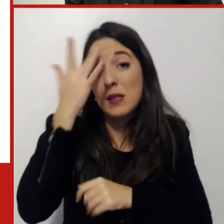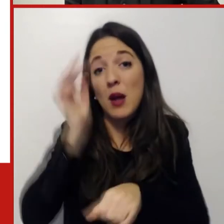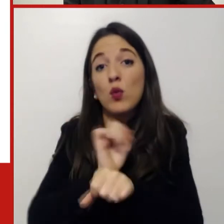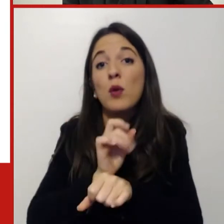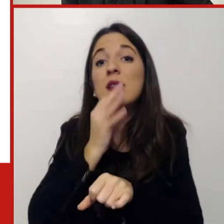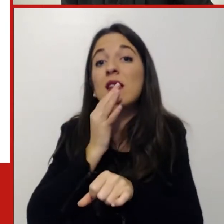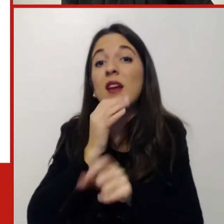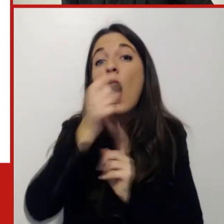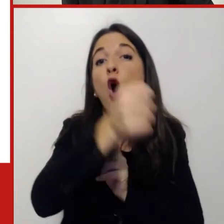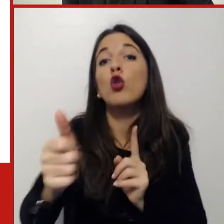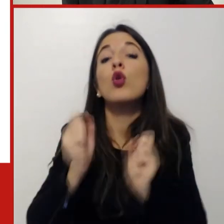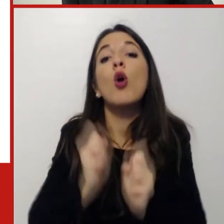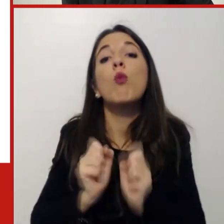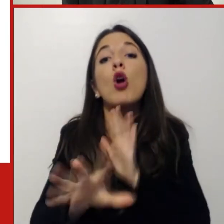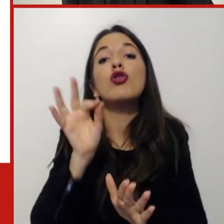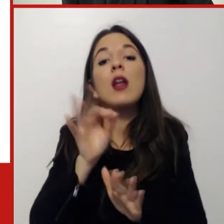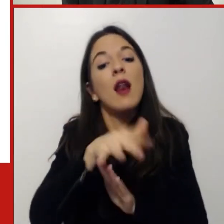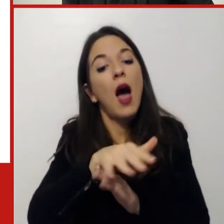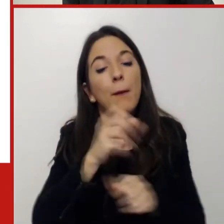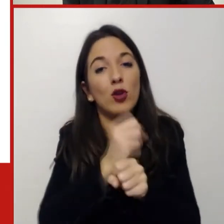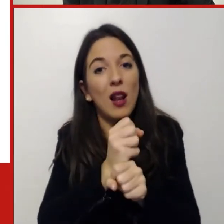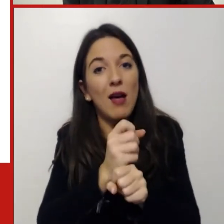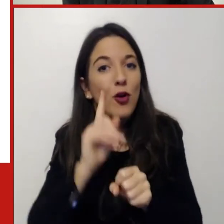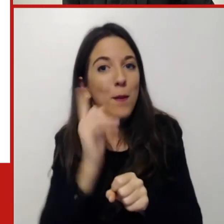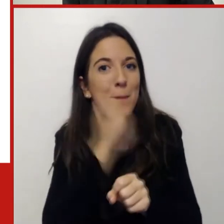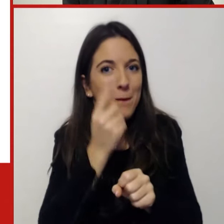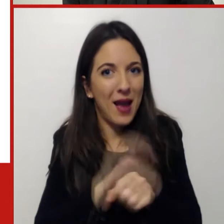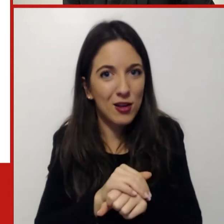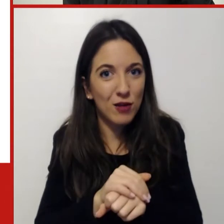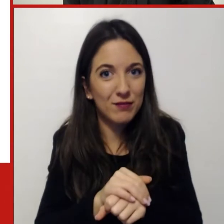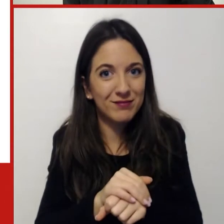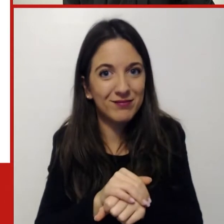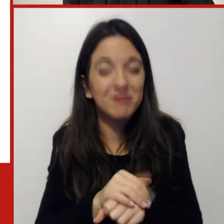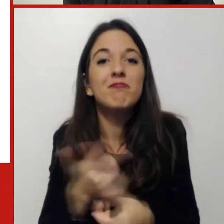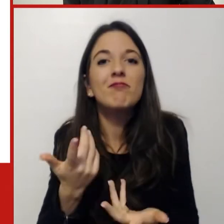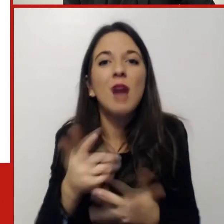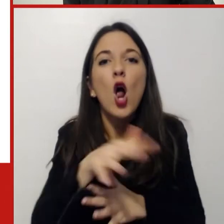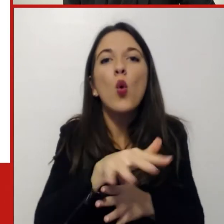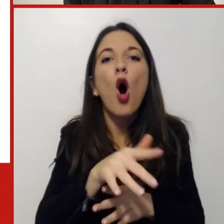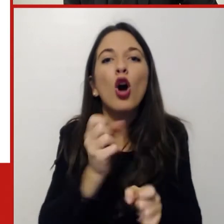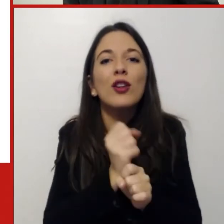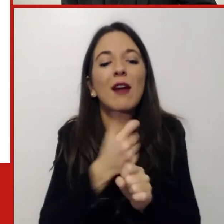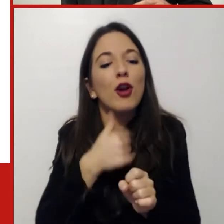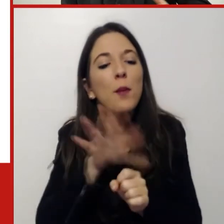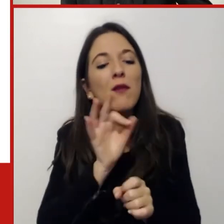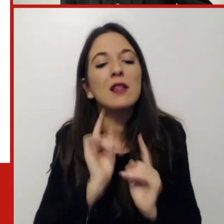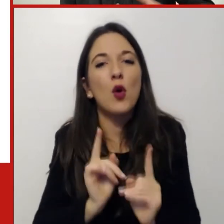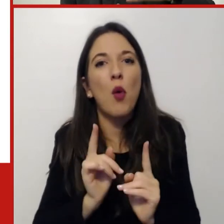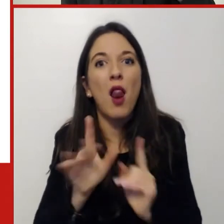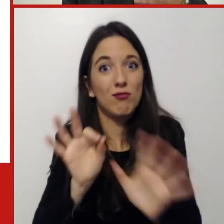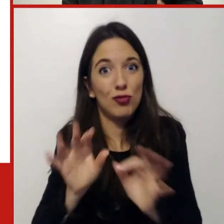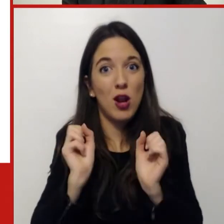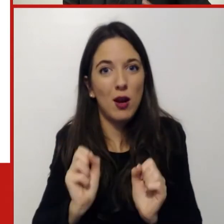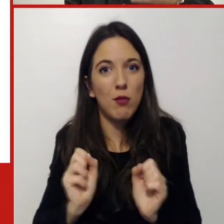il luogo migliore per lavorare. E questo non sempre è stato possibile. Poi, quel